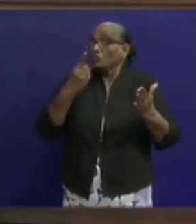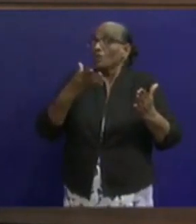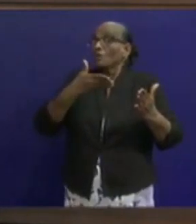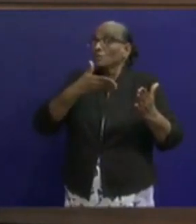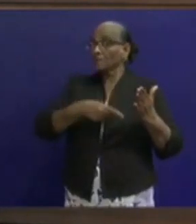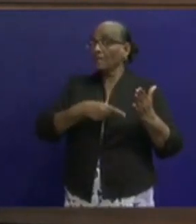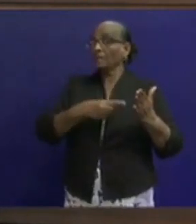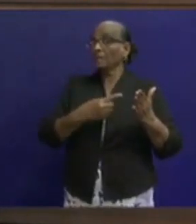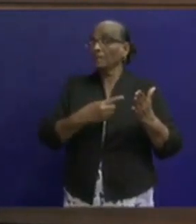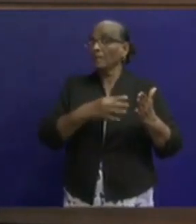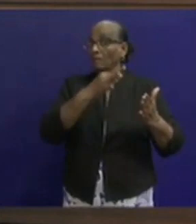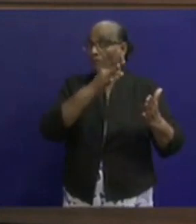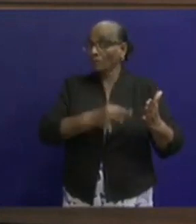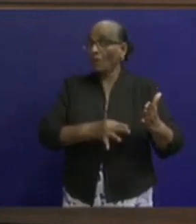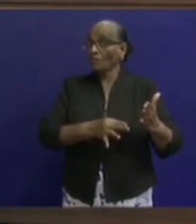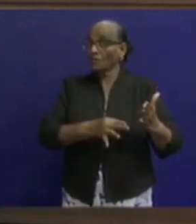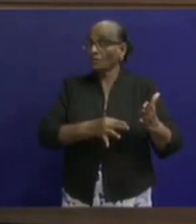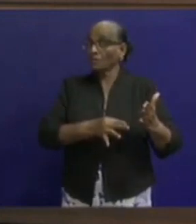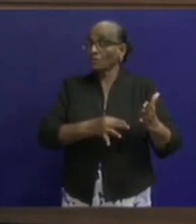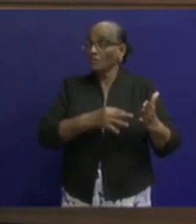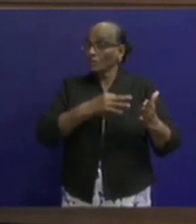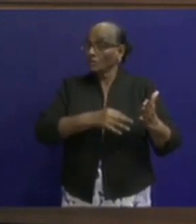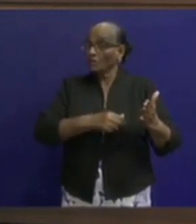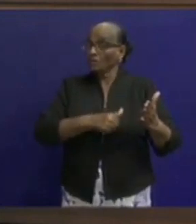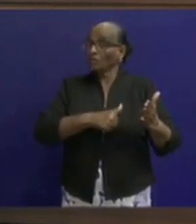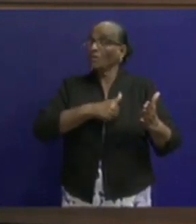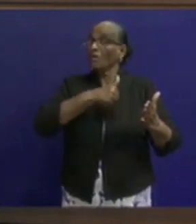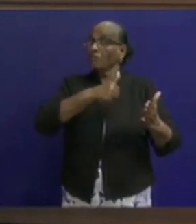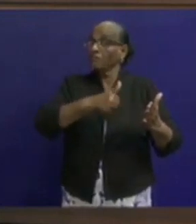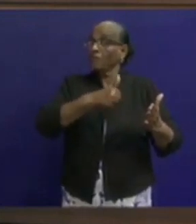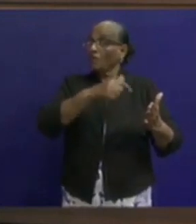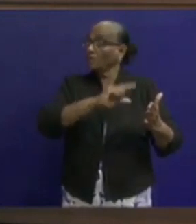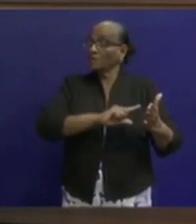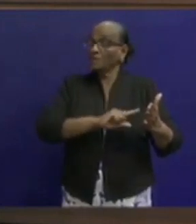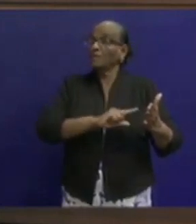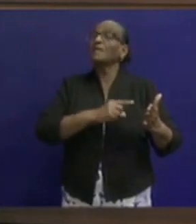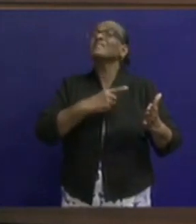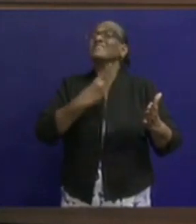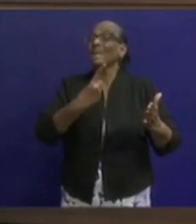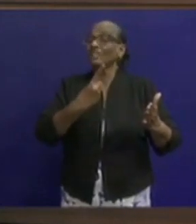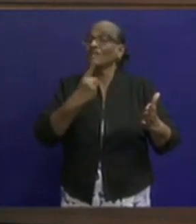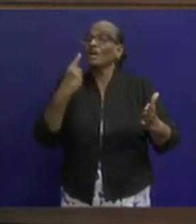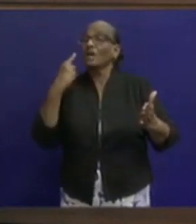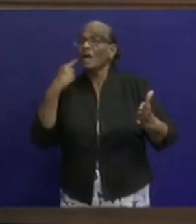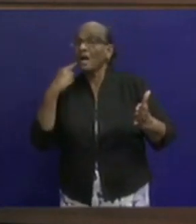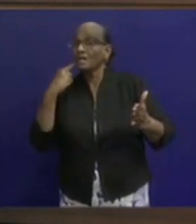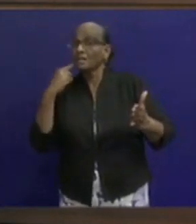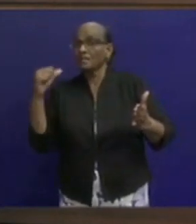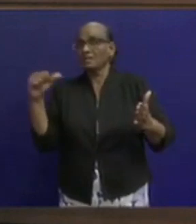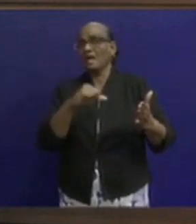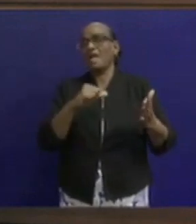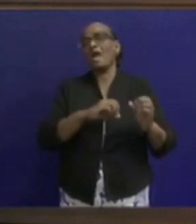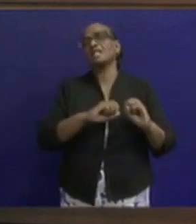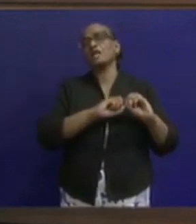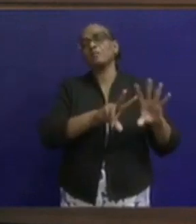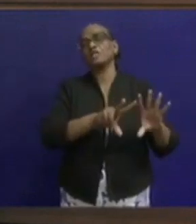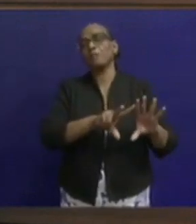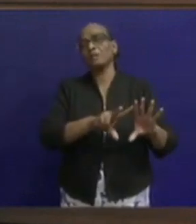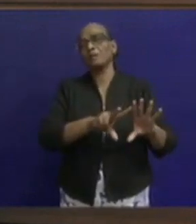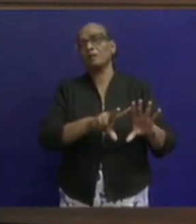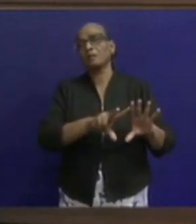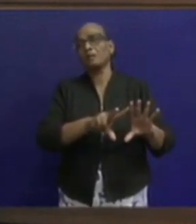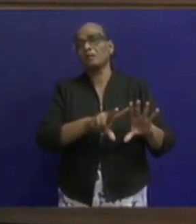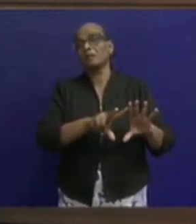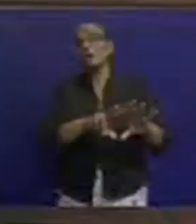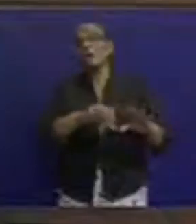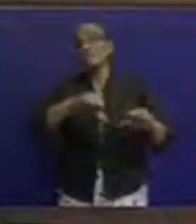u niet opvallig wat er wordt gezegd, bestaat de kans dat u anderen zou kunnen besmetten. Mocht u